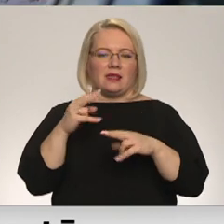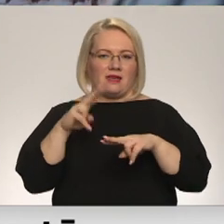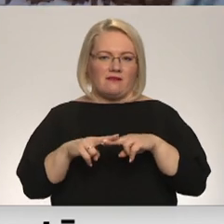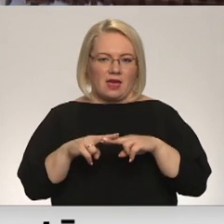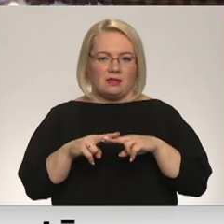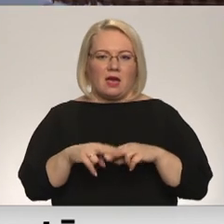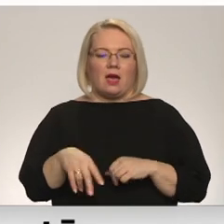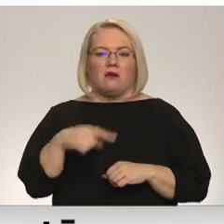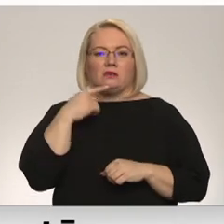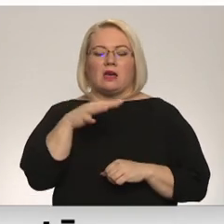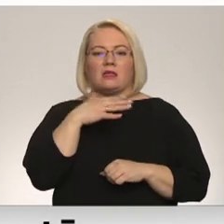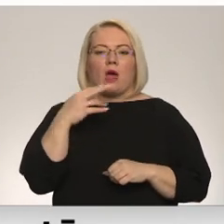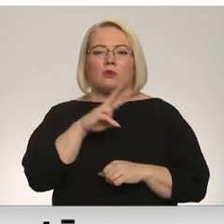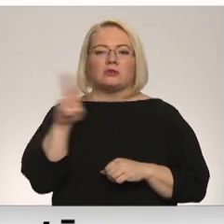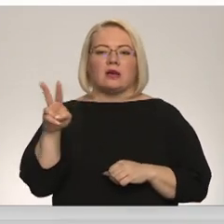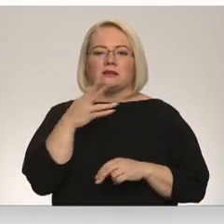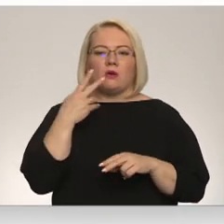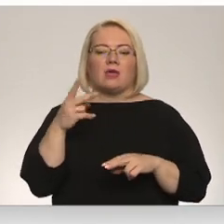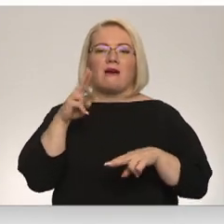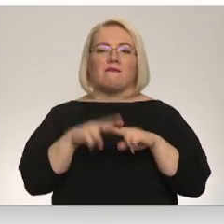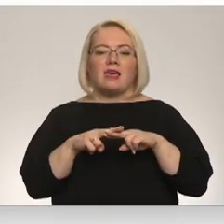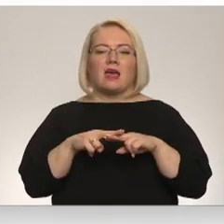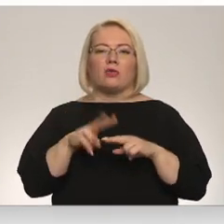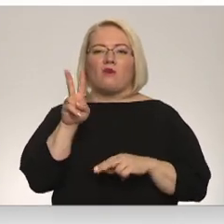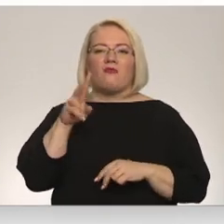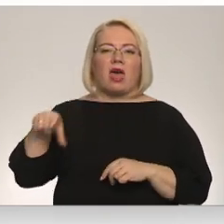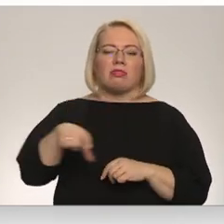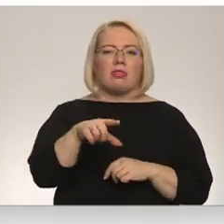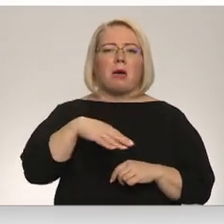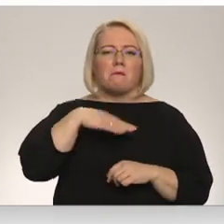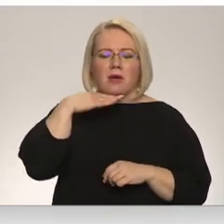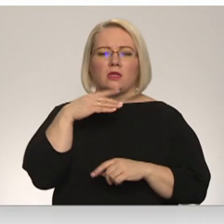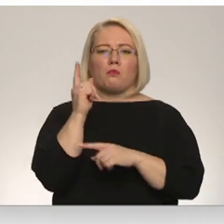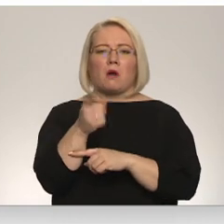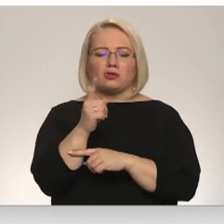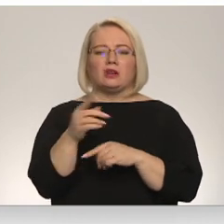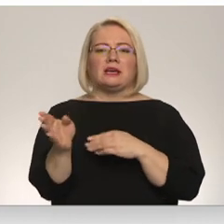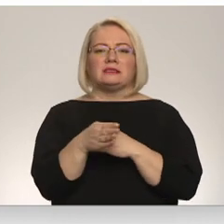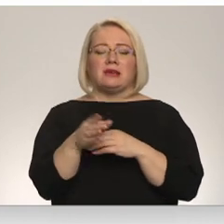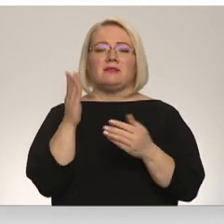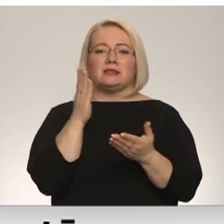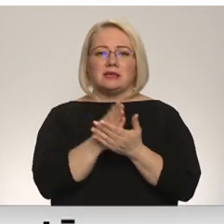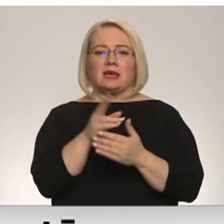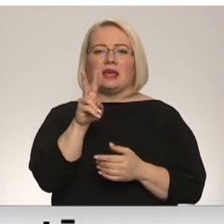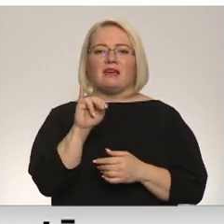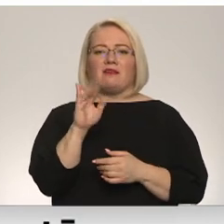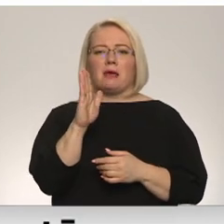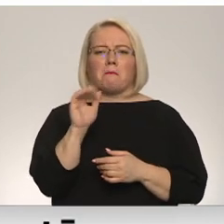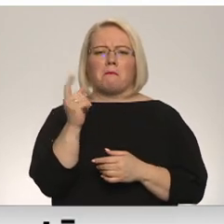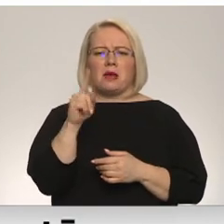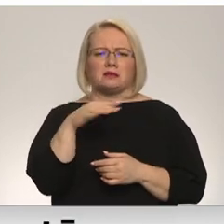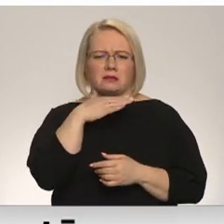neizmantotas. Kaut gan vieta jau pietiek vēntā, kur makšķirēt un zīves sirvēntā. Vīmbas ir ļoti daudz.